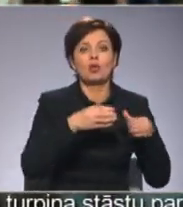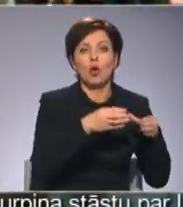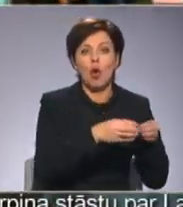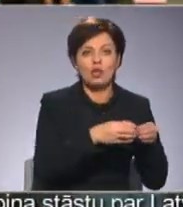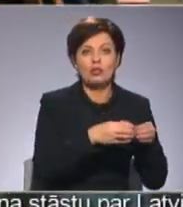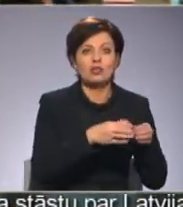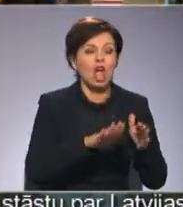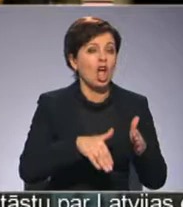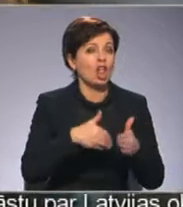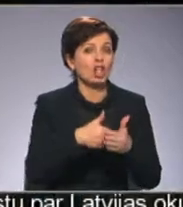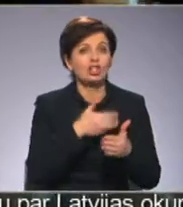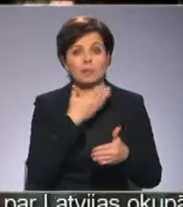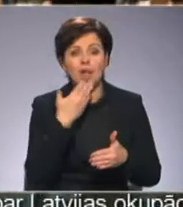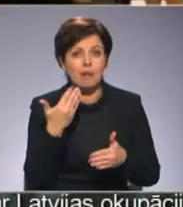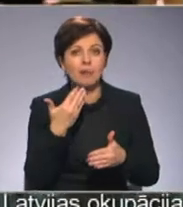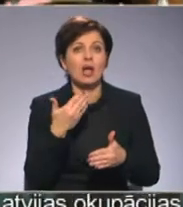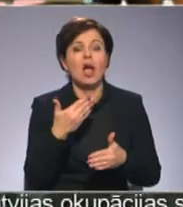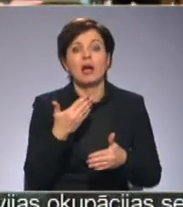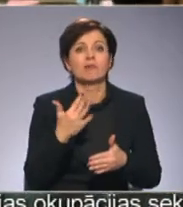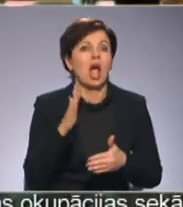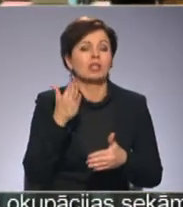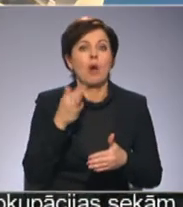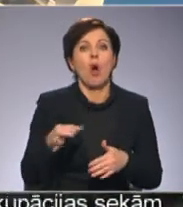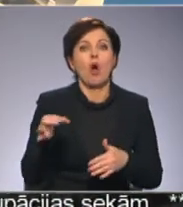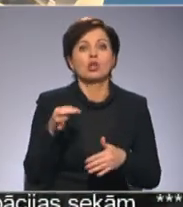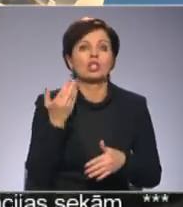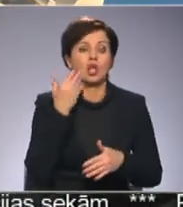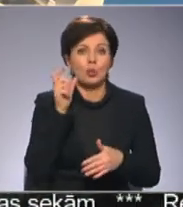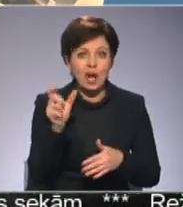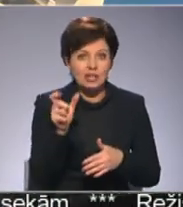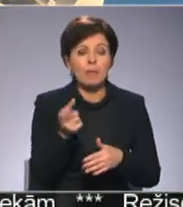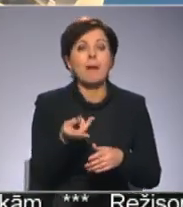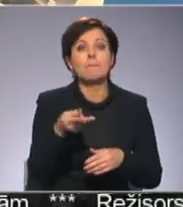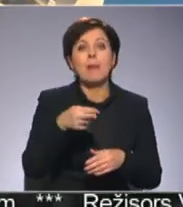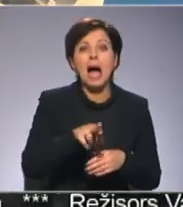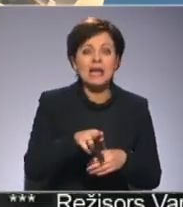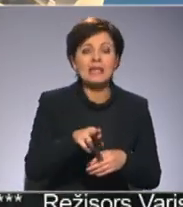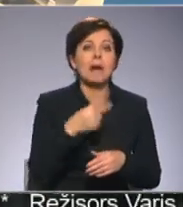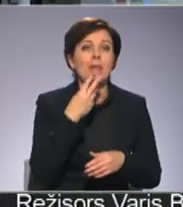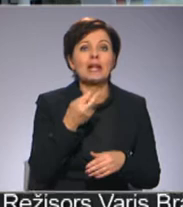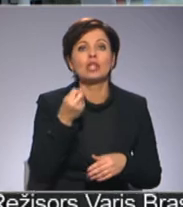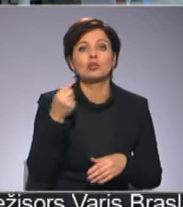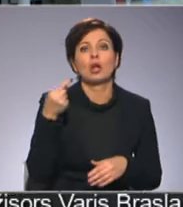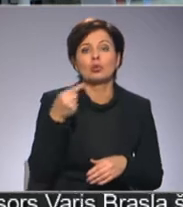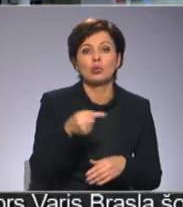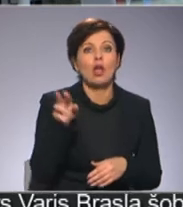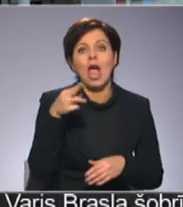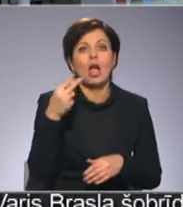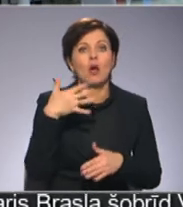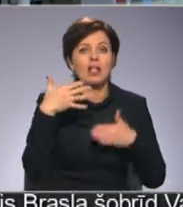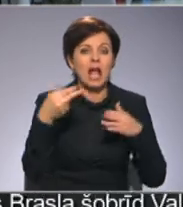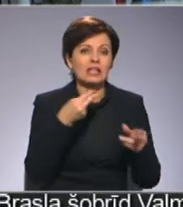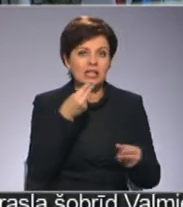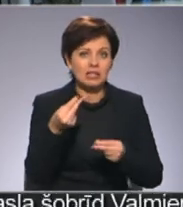neatspoguļojās organizācijas nosaukuma. Nosaukuma aiņai paredzēts aptuveni 13 tūstoši eiro liels izmaksas,